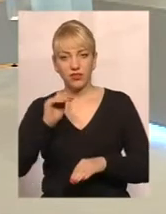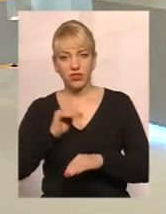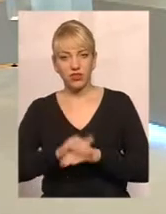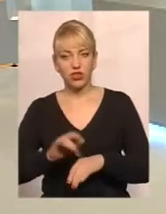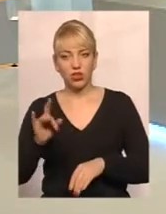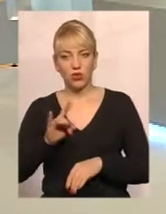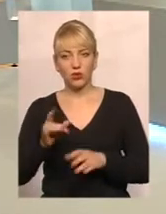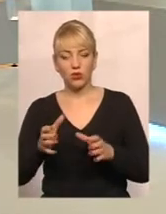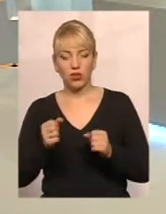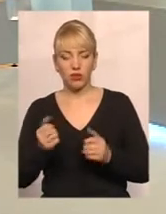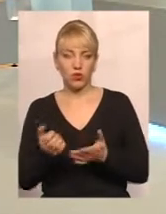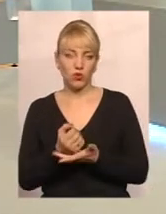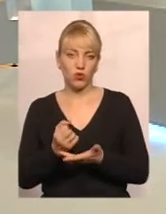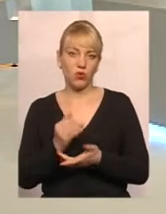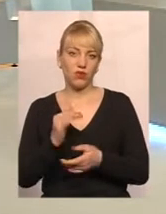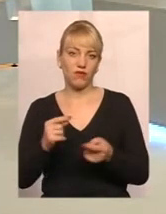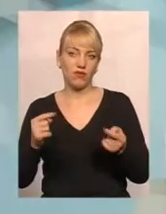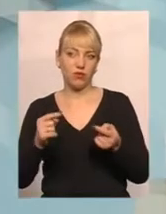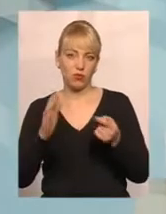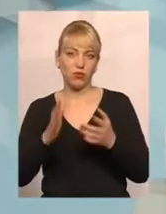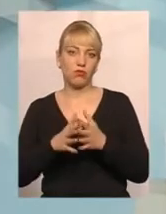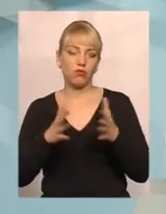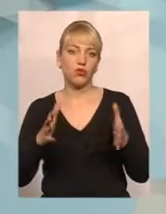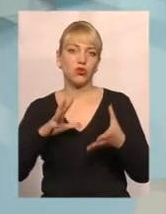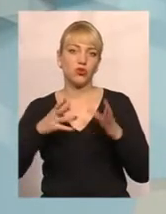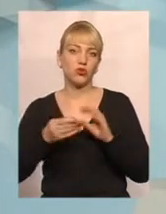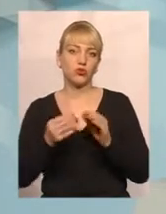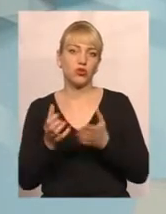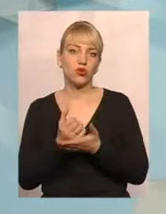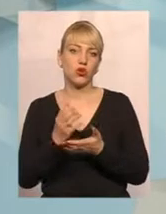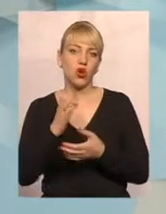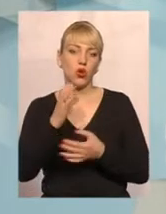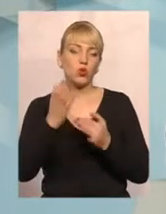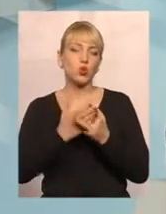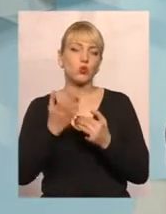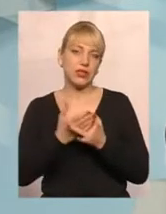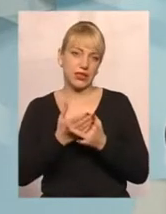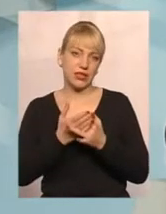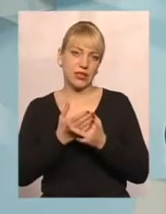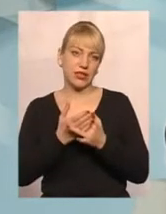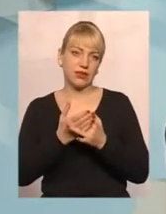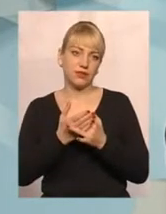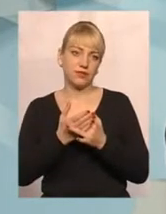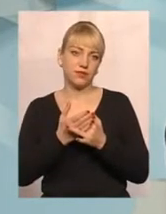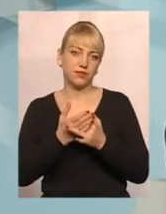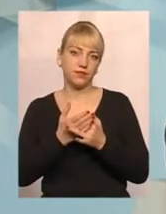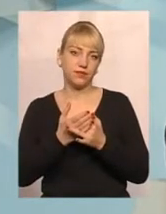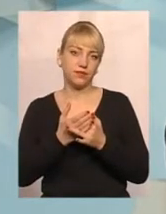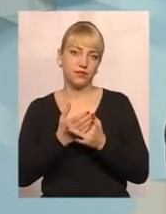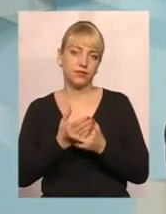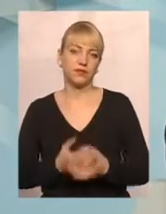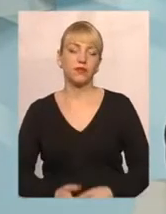отриманих доходів і, відповідно, буде більша сума субсидії, ніж якщо люди не отримали цих 2756 гривень.